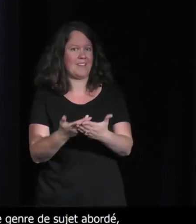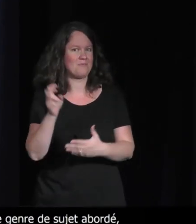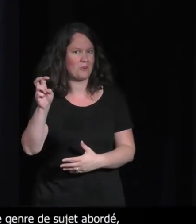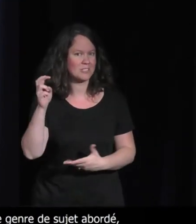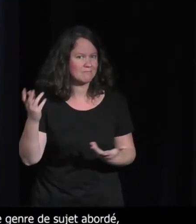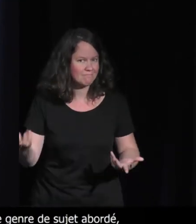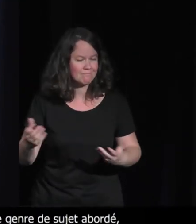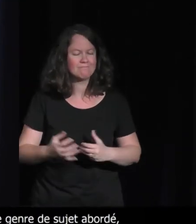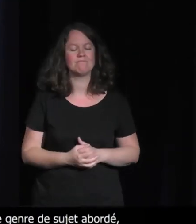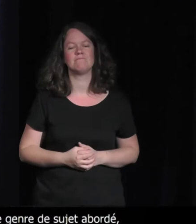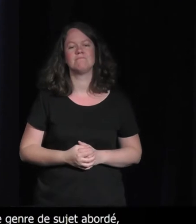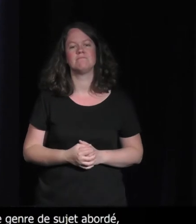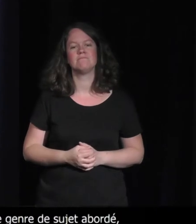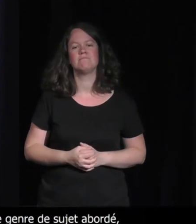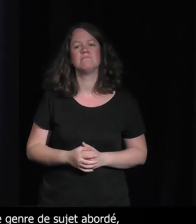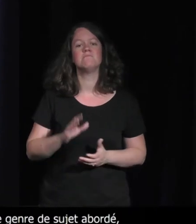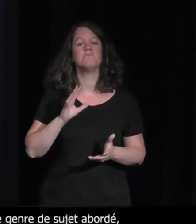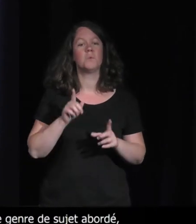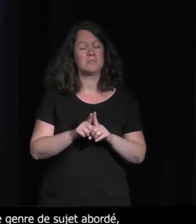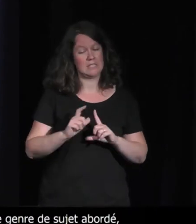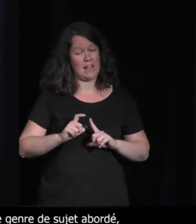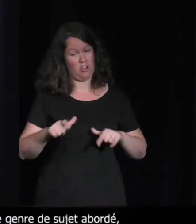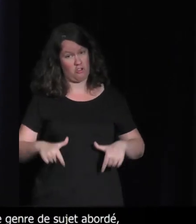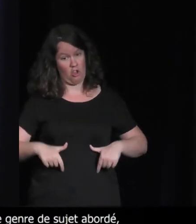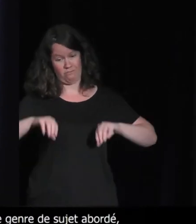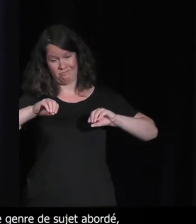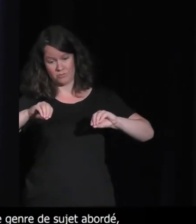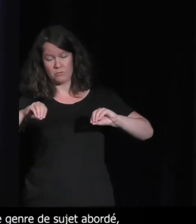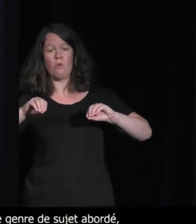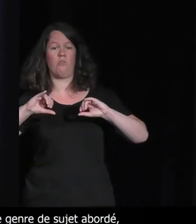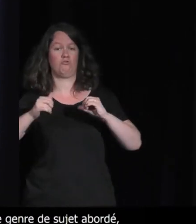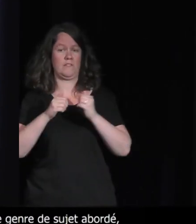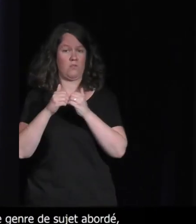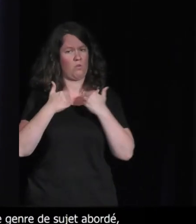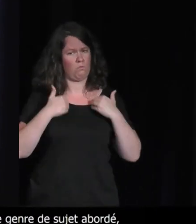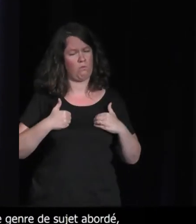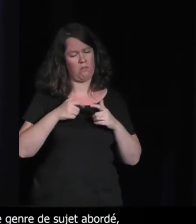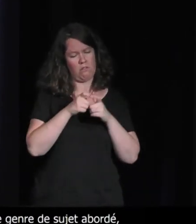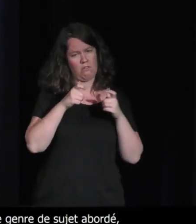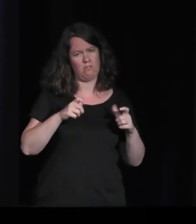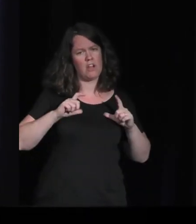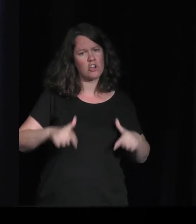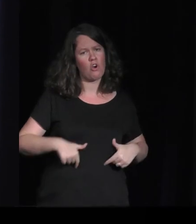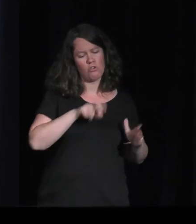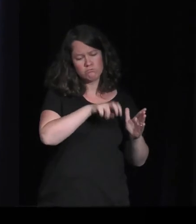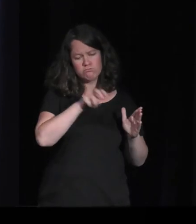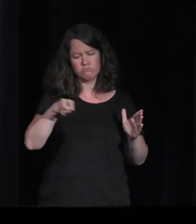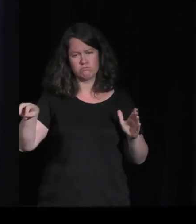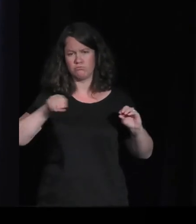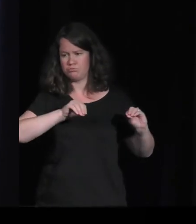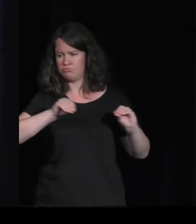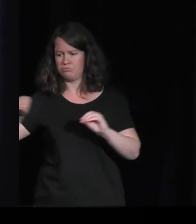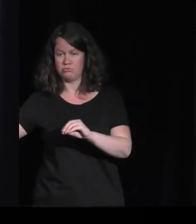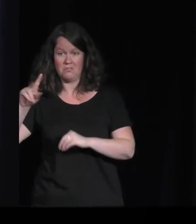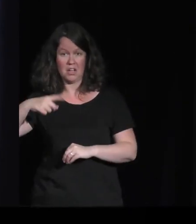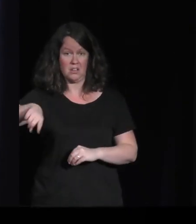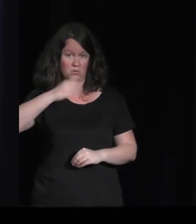On en parlait un petit peu dans les écoles. Je trouve que moi, j'enseigne pas mal dans un certain nombre d'écoles. C'est le désert. Tout le monde s'en